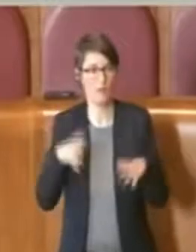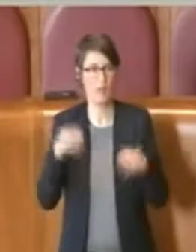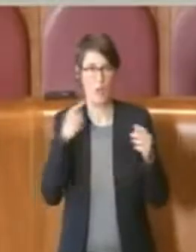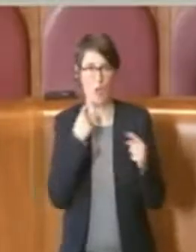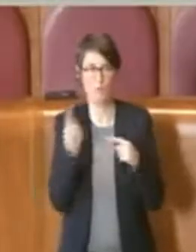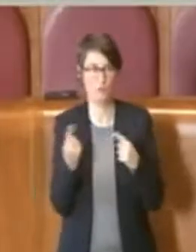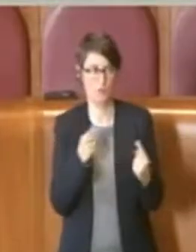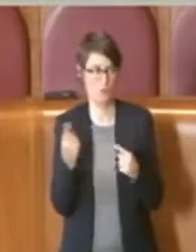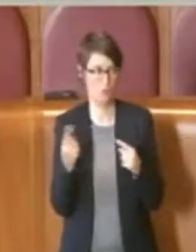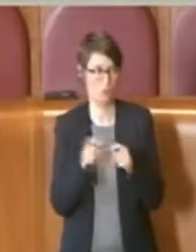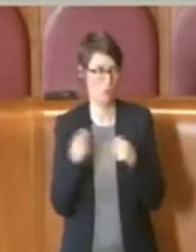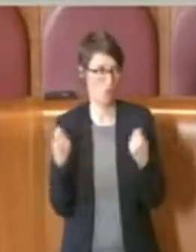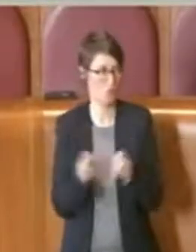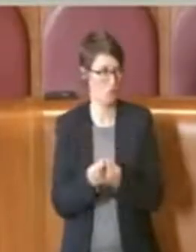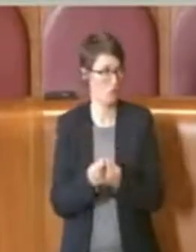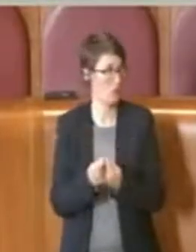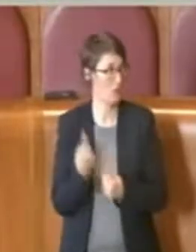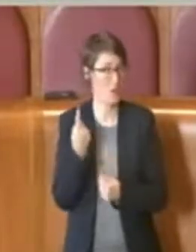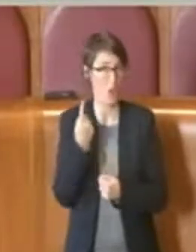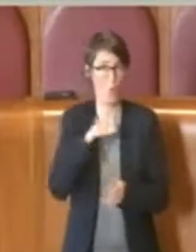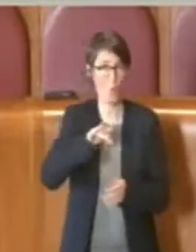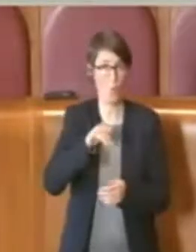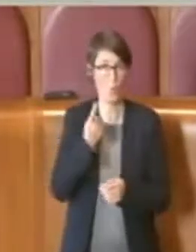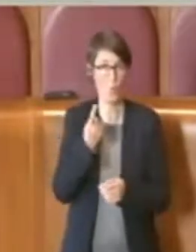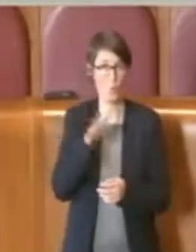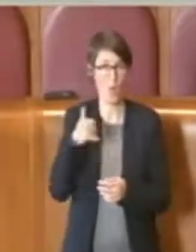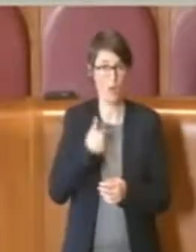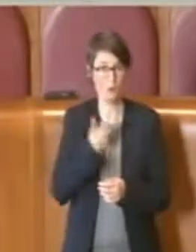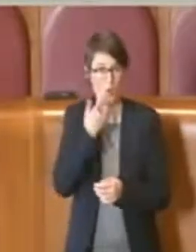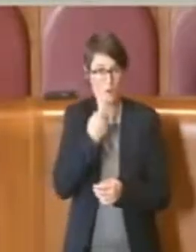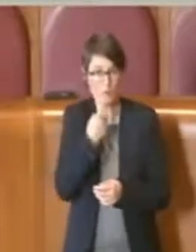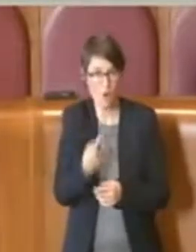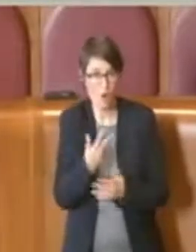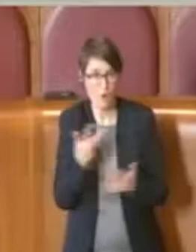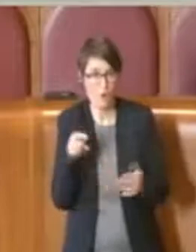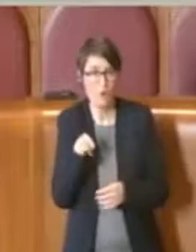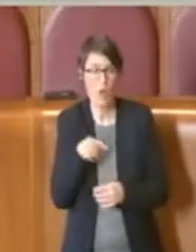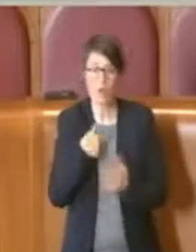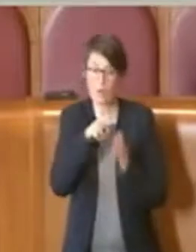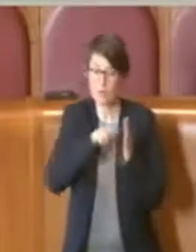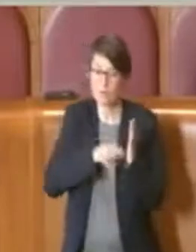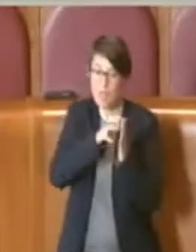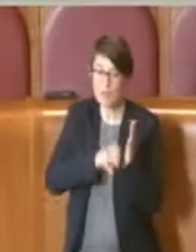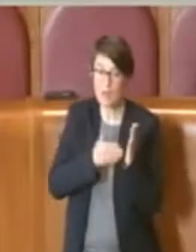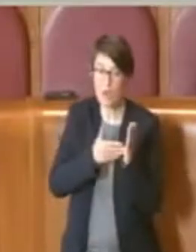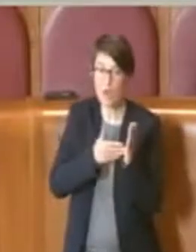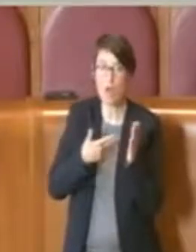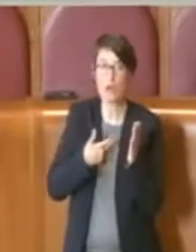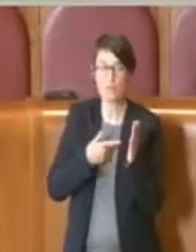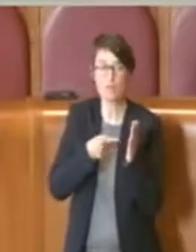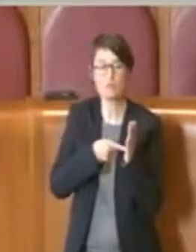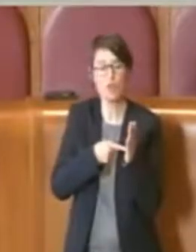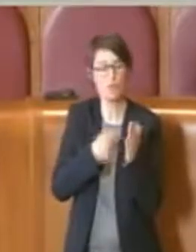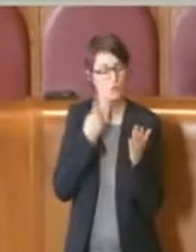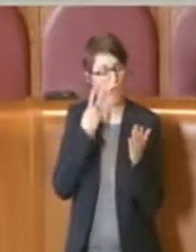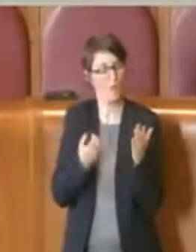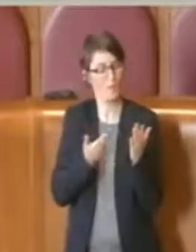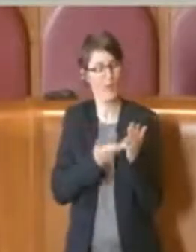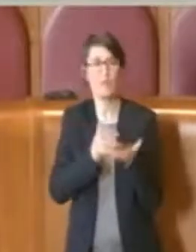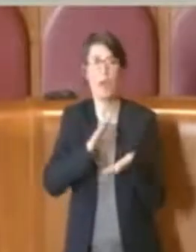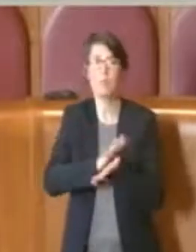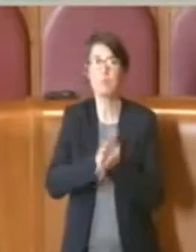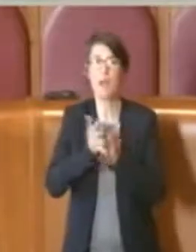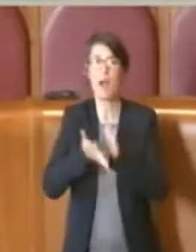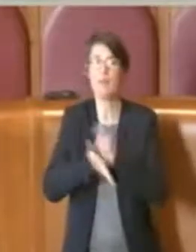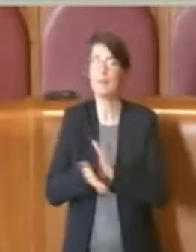Un altro aspetto che mi piace sottolineare è che nel regolamento abbiamo previsto i patti di collaborazione. Voi